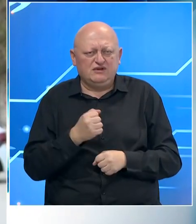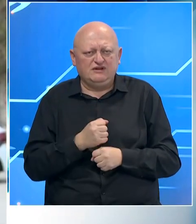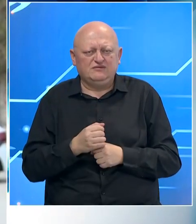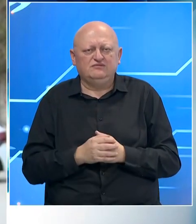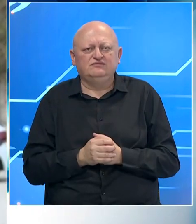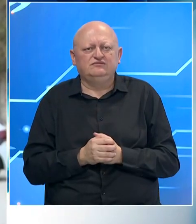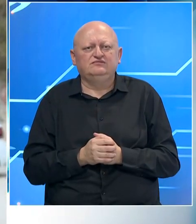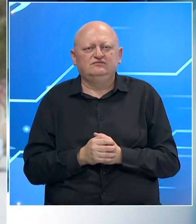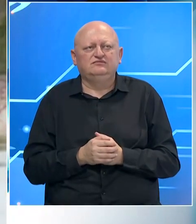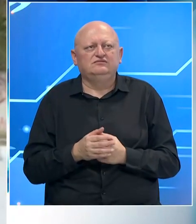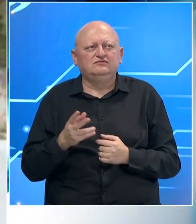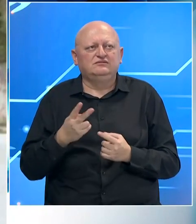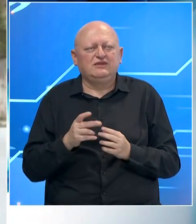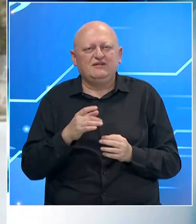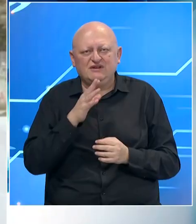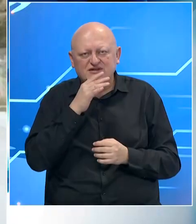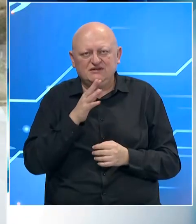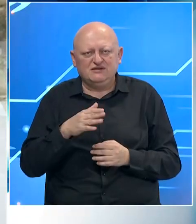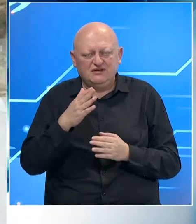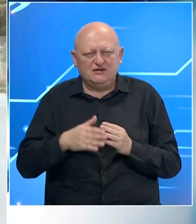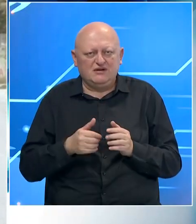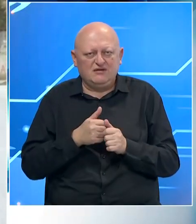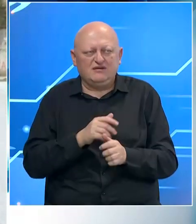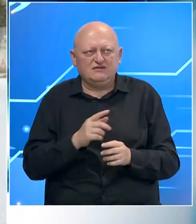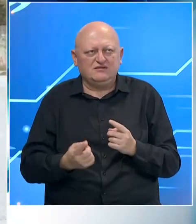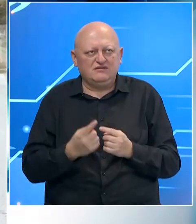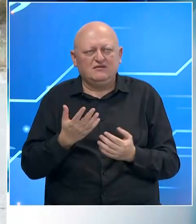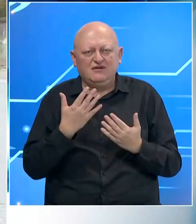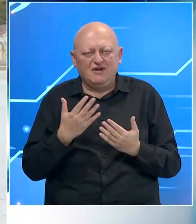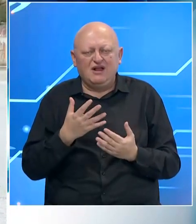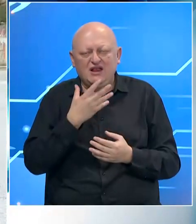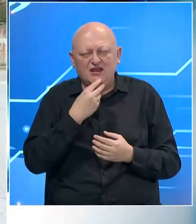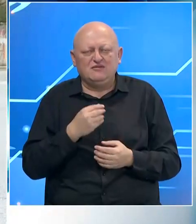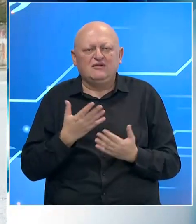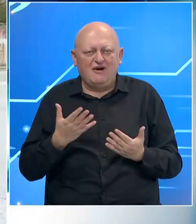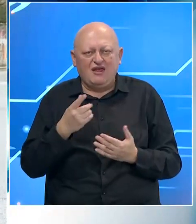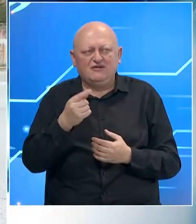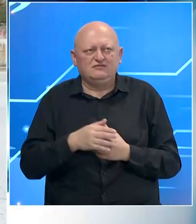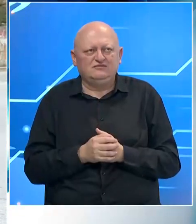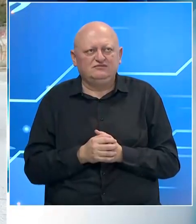Da, i Televizija Sarajevo od okraja ide i pratije sva dešavanja. Hvala vam lijepa. Hvala vama.